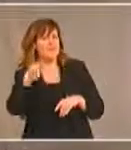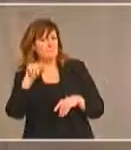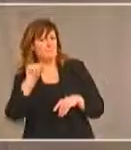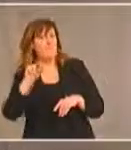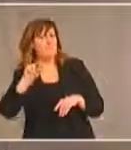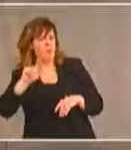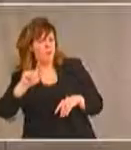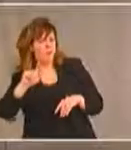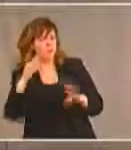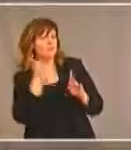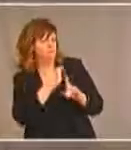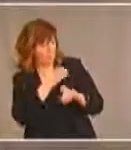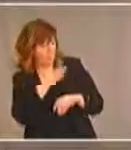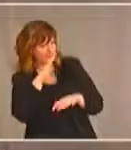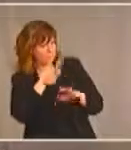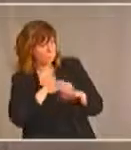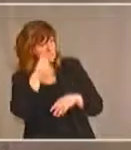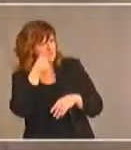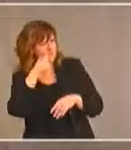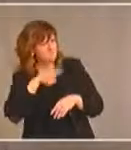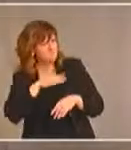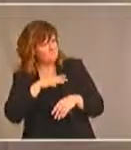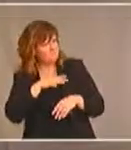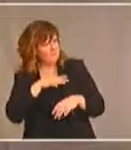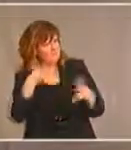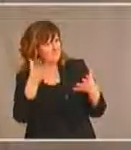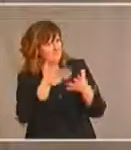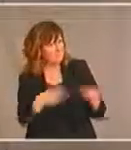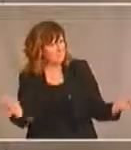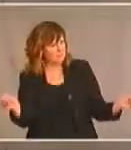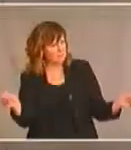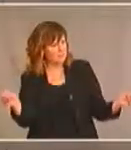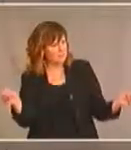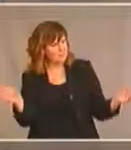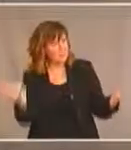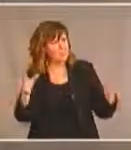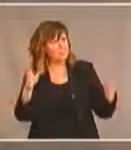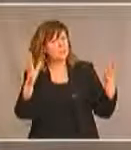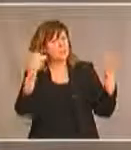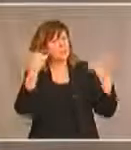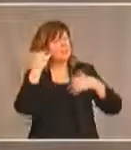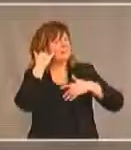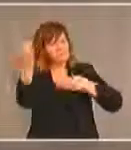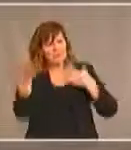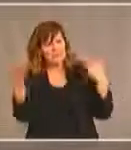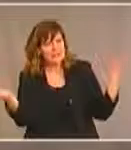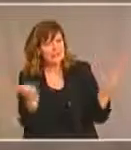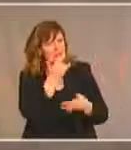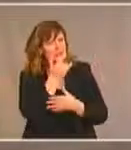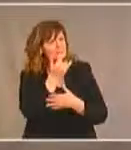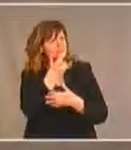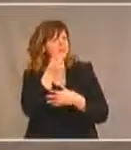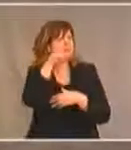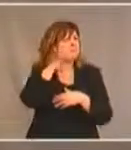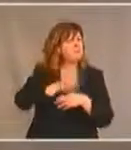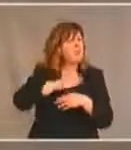des femmes disparues, de'initiative en ce domaine, de l'intersection avec les femmes ayant